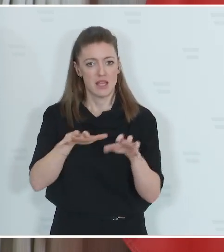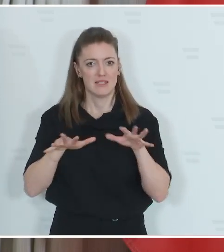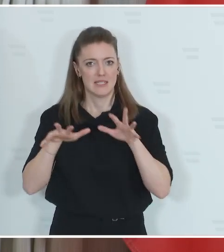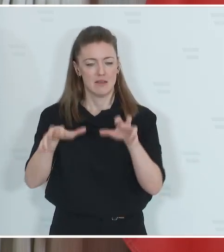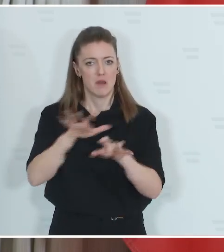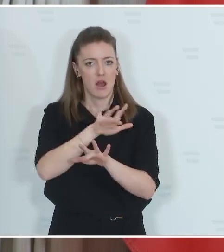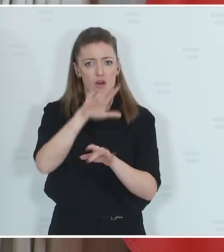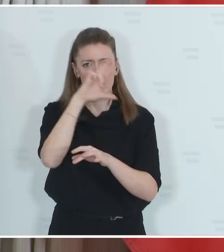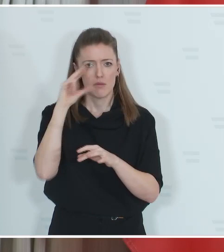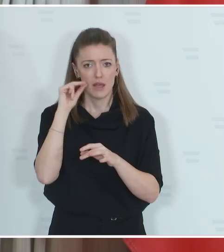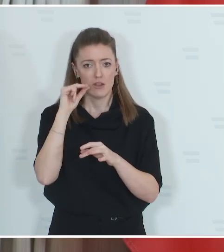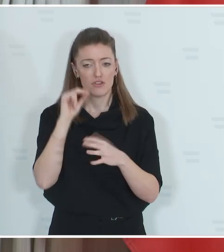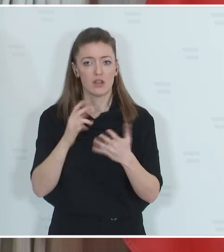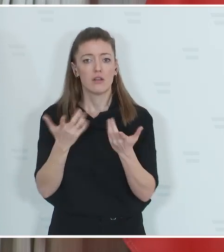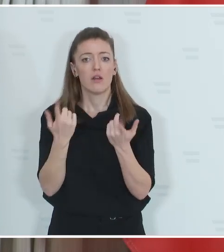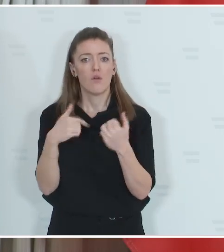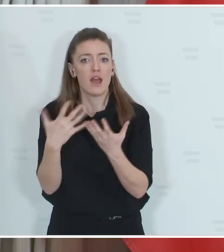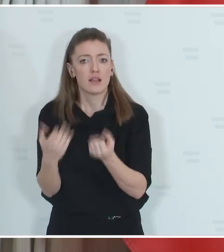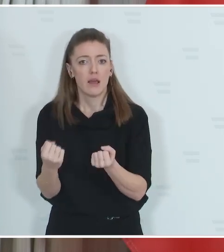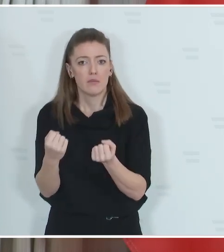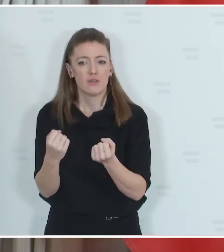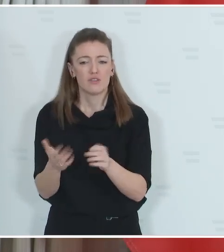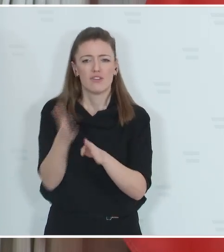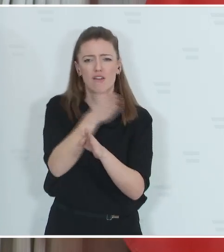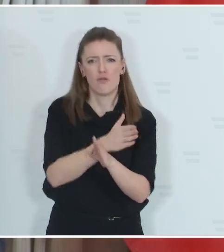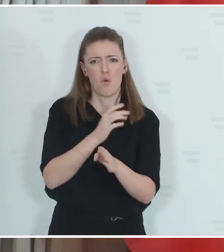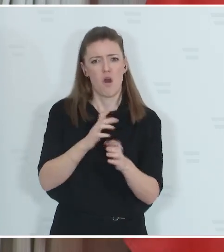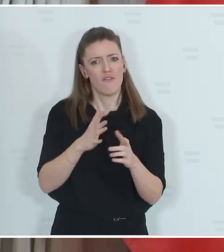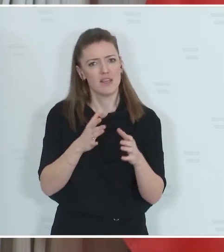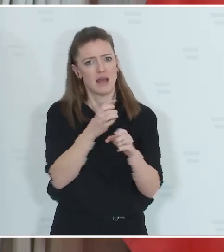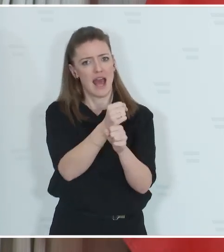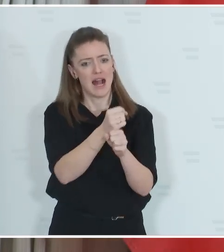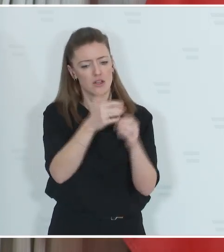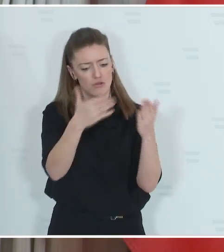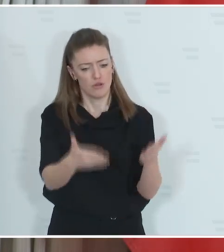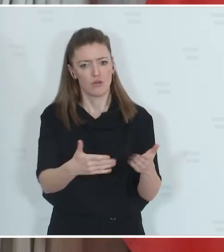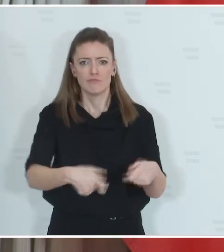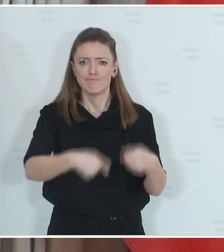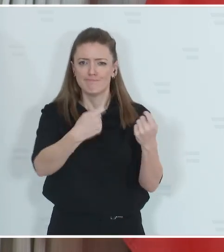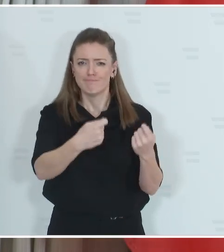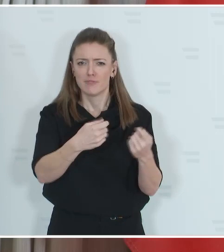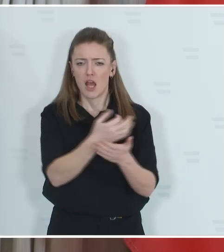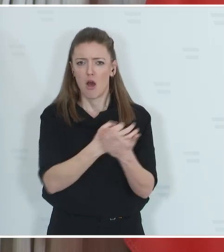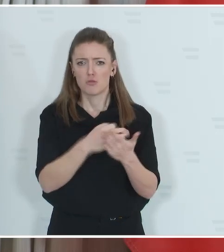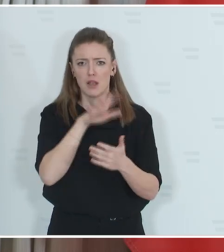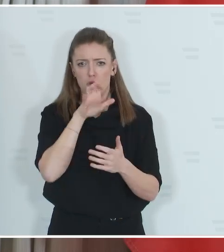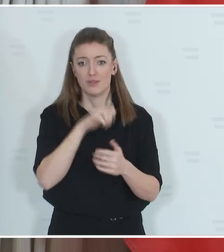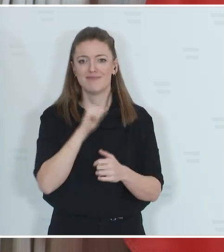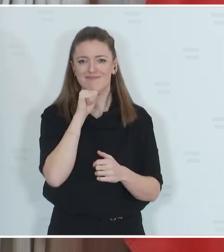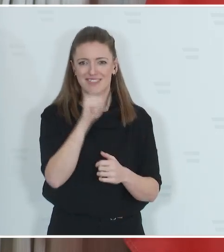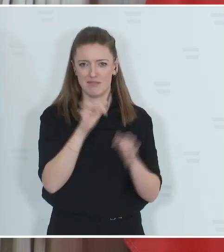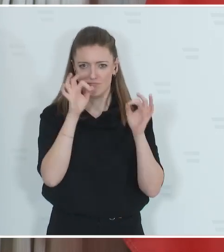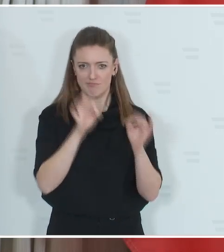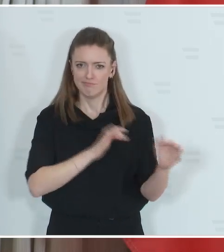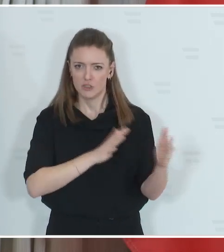aus einer nicht sachgerechten Haltung und Ausbildung von Hunden. Jetzt wird